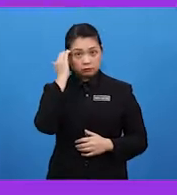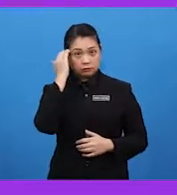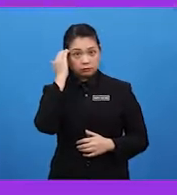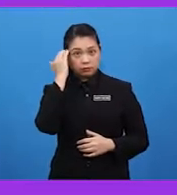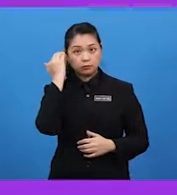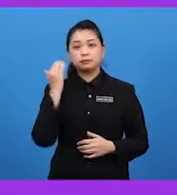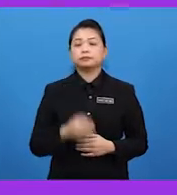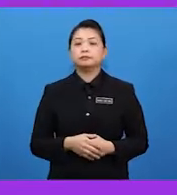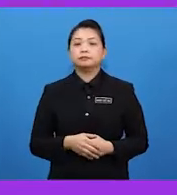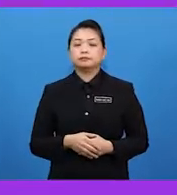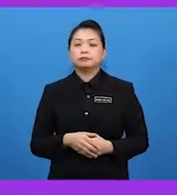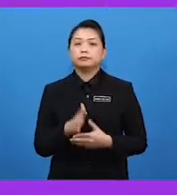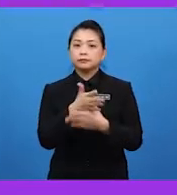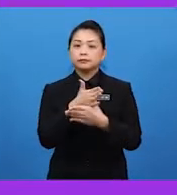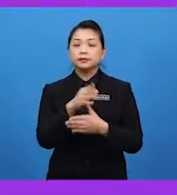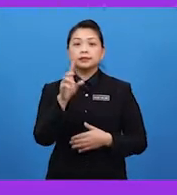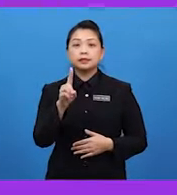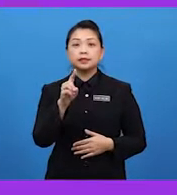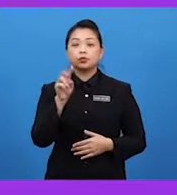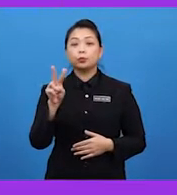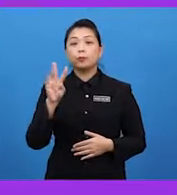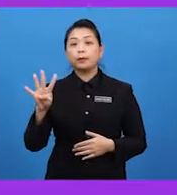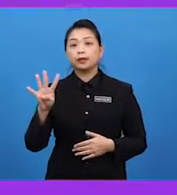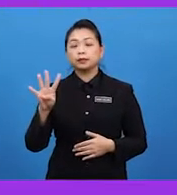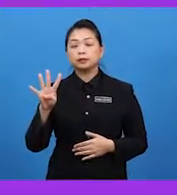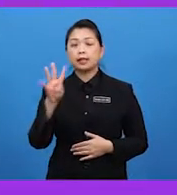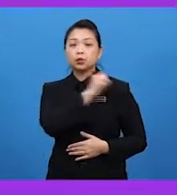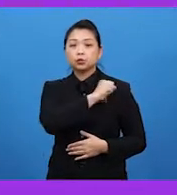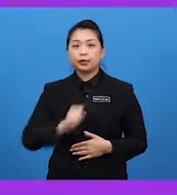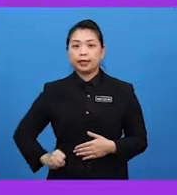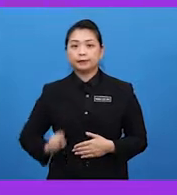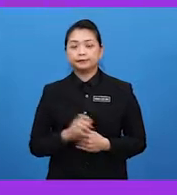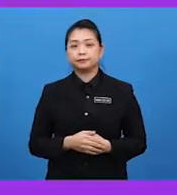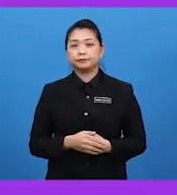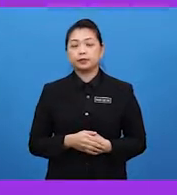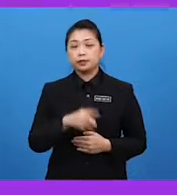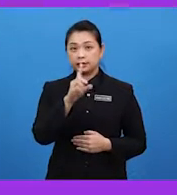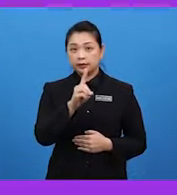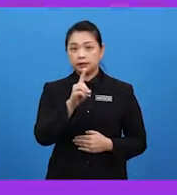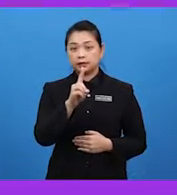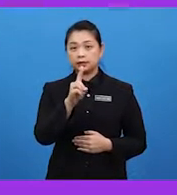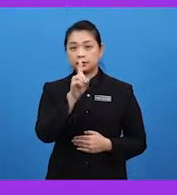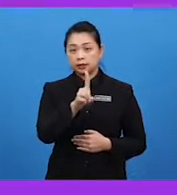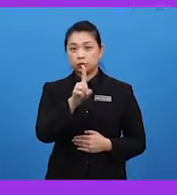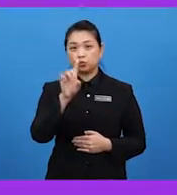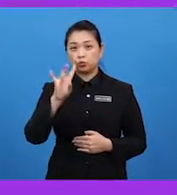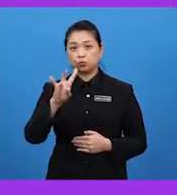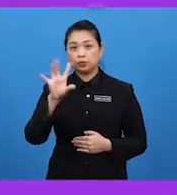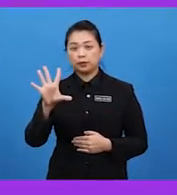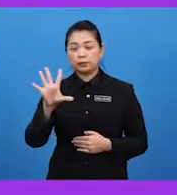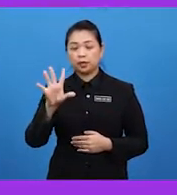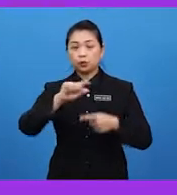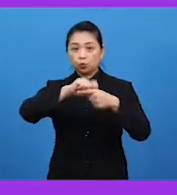antaranya D24 atau Sultan, D175 atau